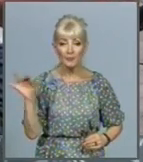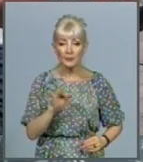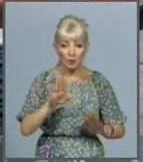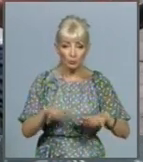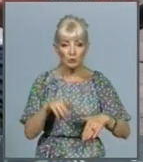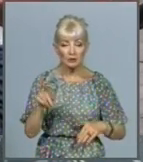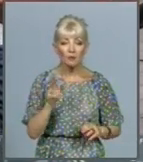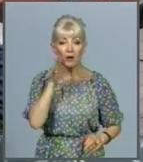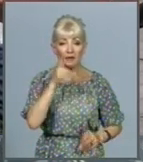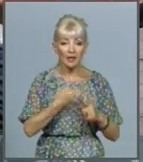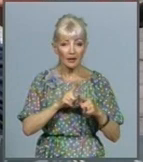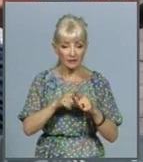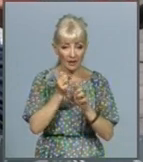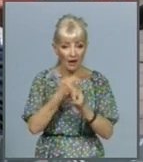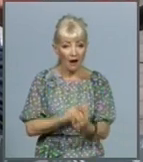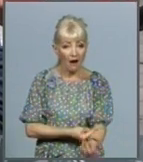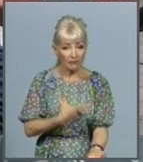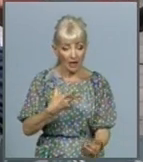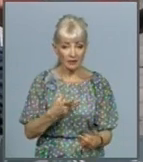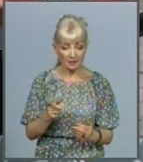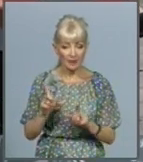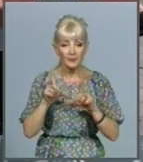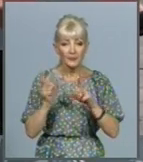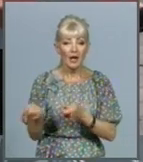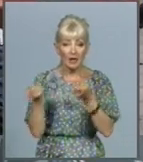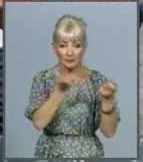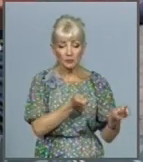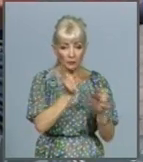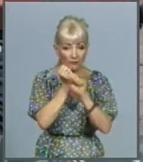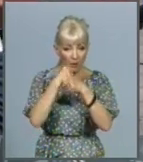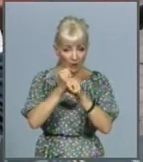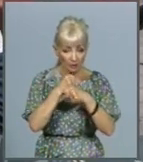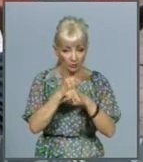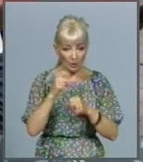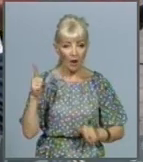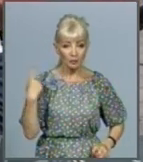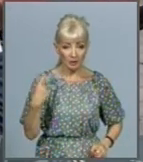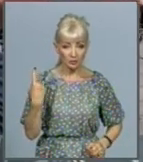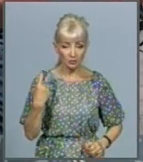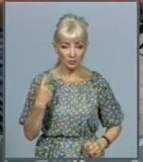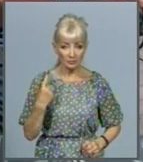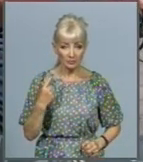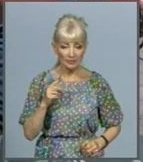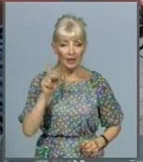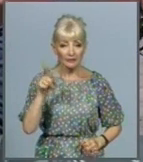аналізи відвезуть в лабораторію, обласну лабораторію, там, де роблять